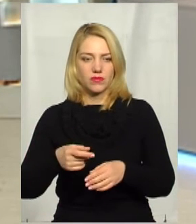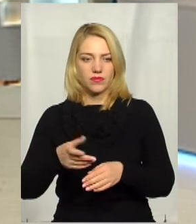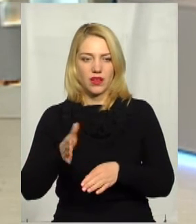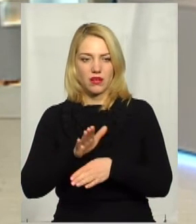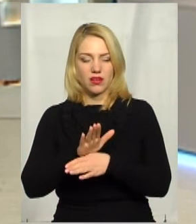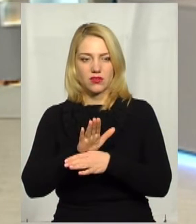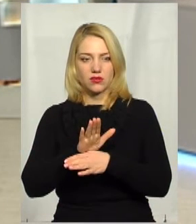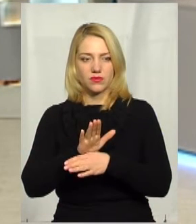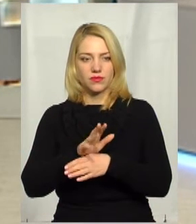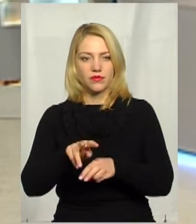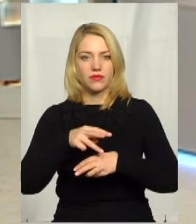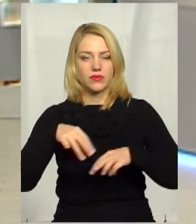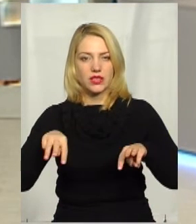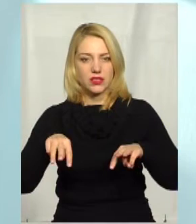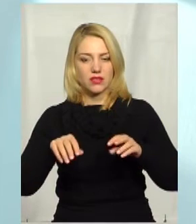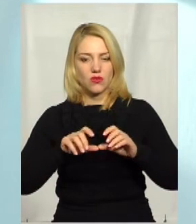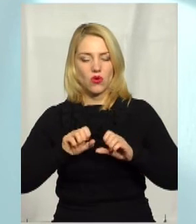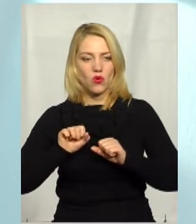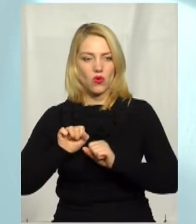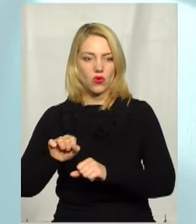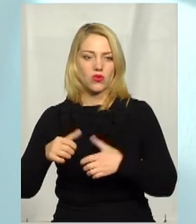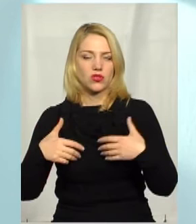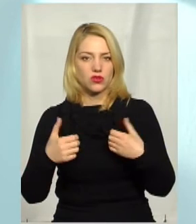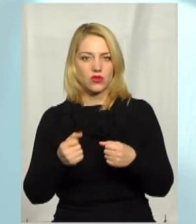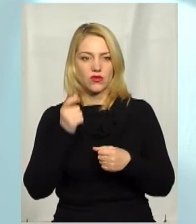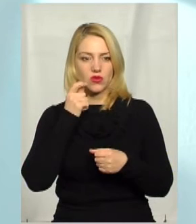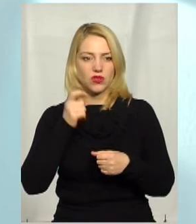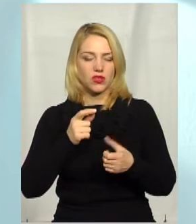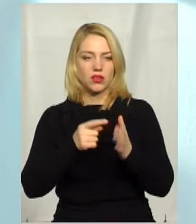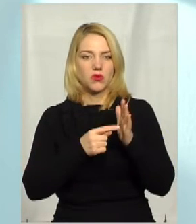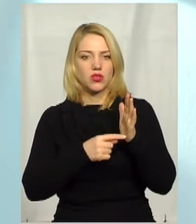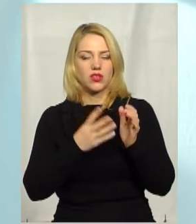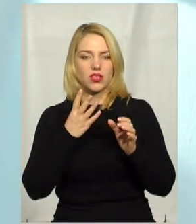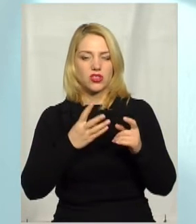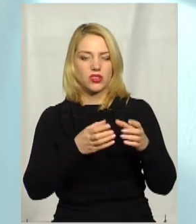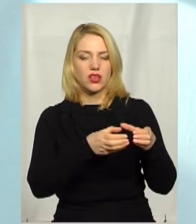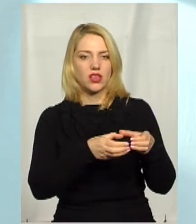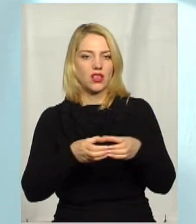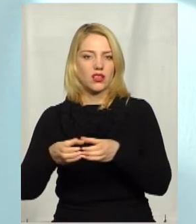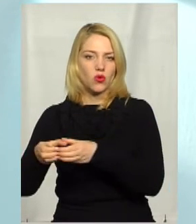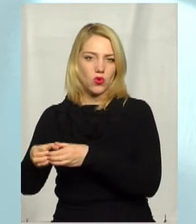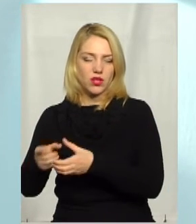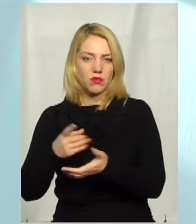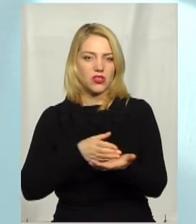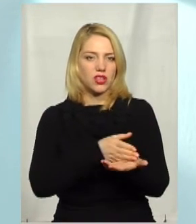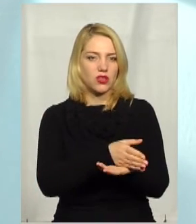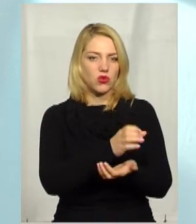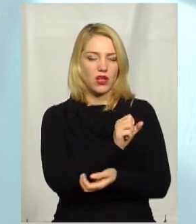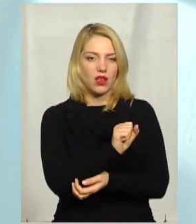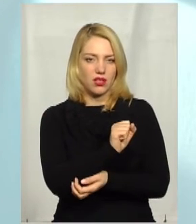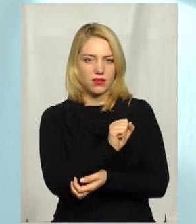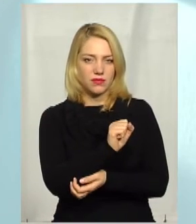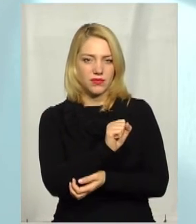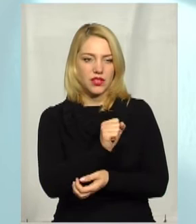Міністерства охорони здоров'я України, поділяються на чотири категорії. Перша категорія А